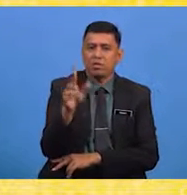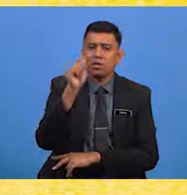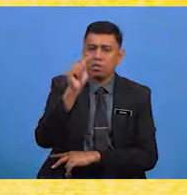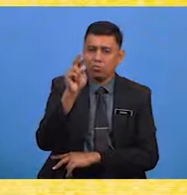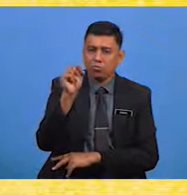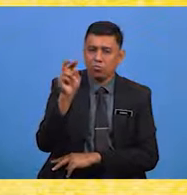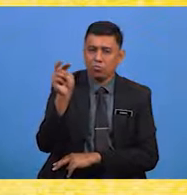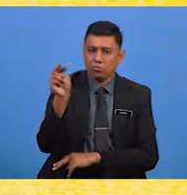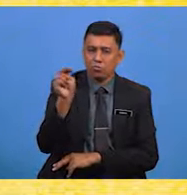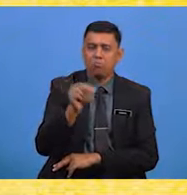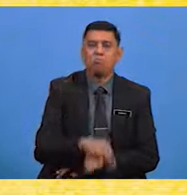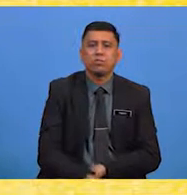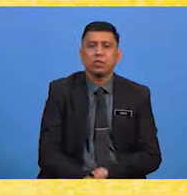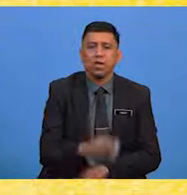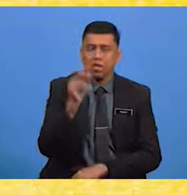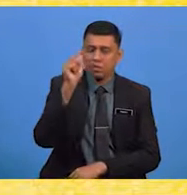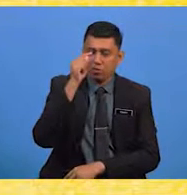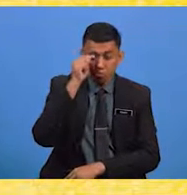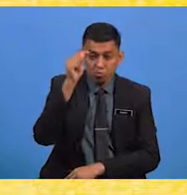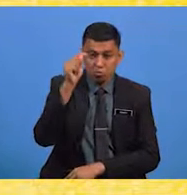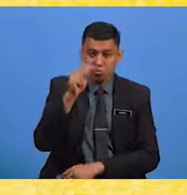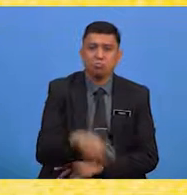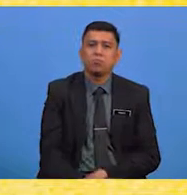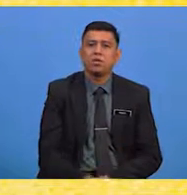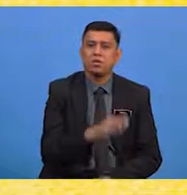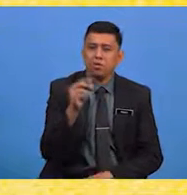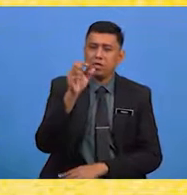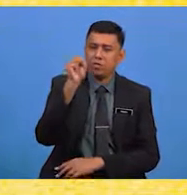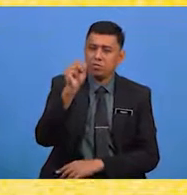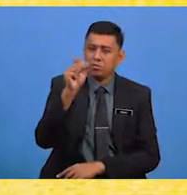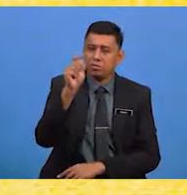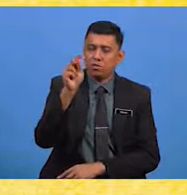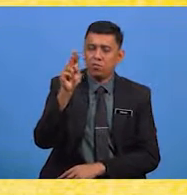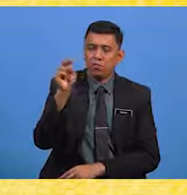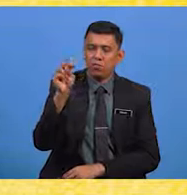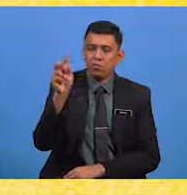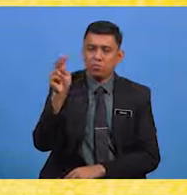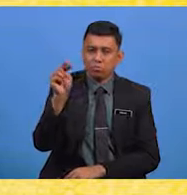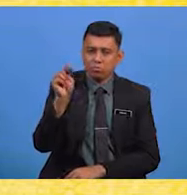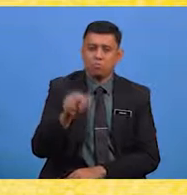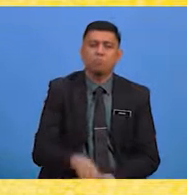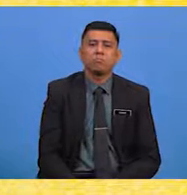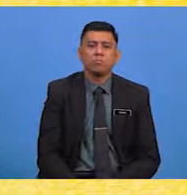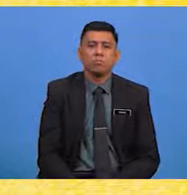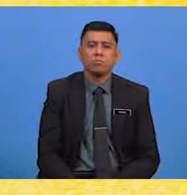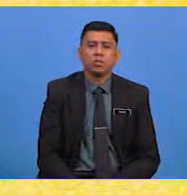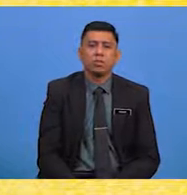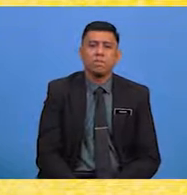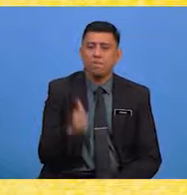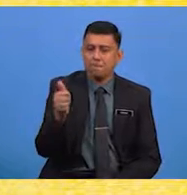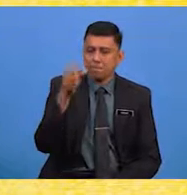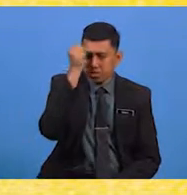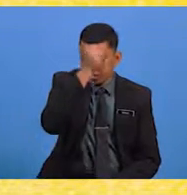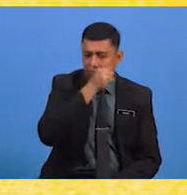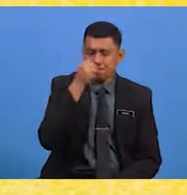dari Pampanga, tonton dari Tagalog Dan atun-tun dari Jawa kuno Serta ia